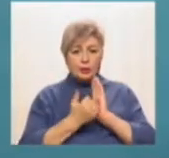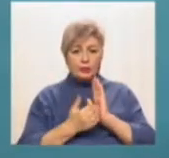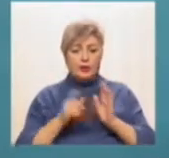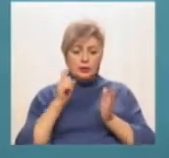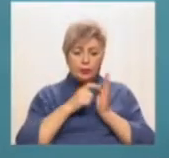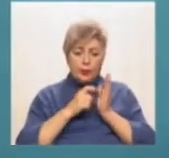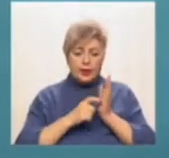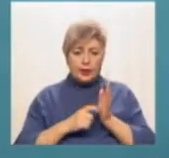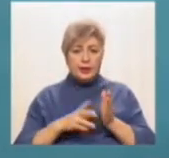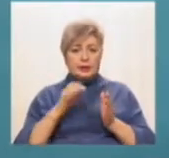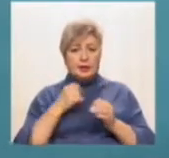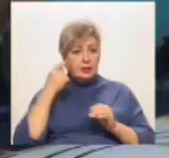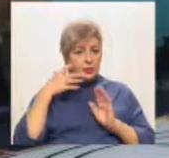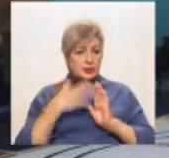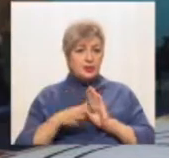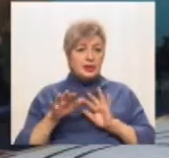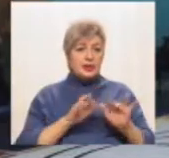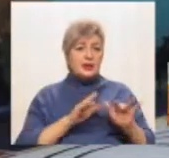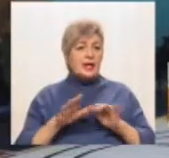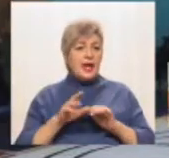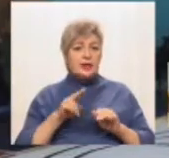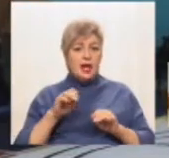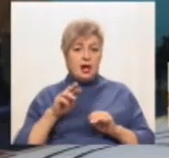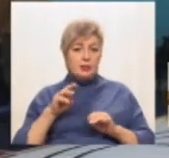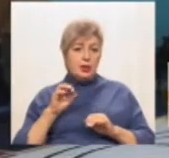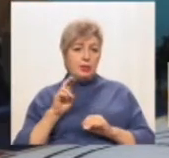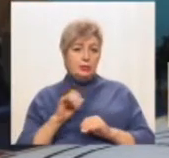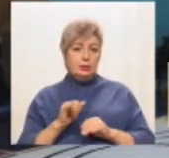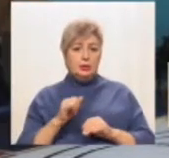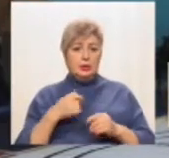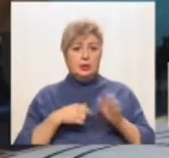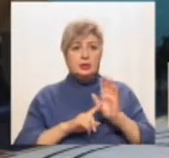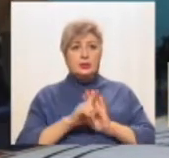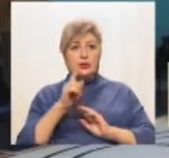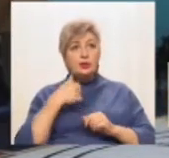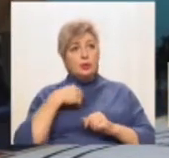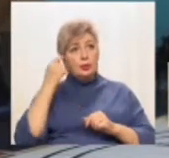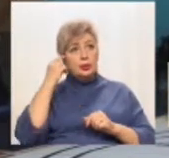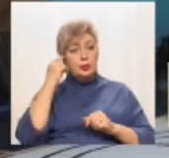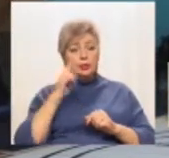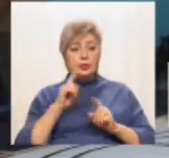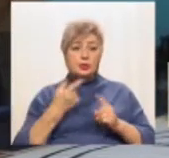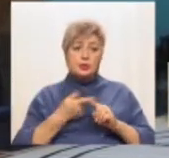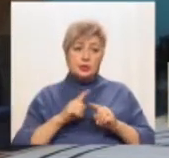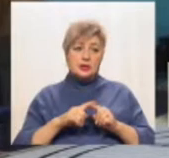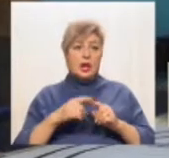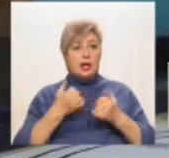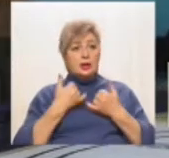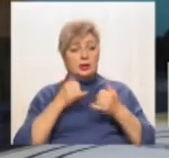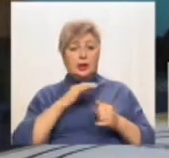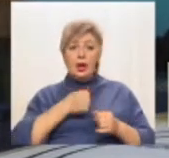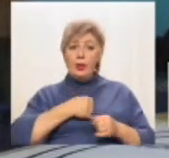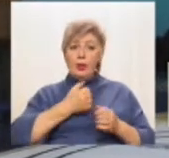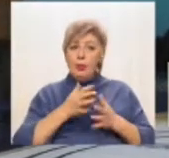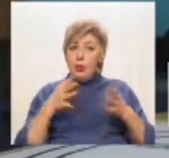механіку і розуміти динаміку. Спочатку ми думали, що робототехніка – це більш для старших учнів, і так анонсували наш гурток. Але